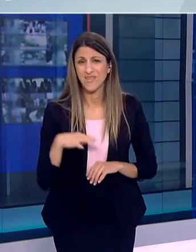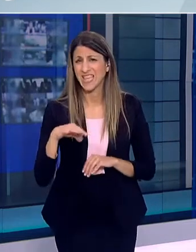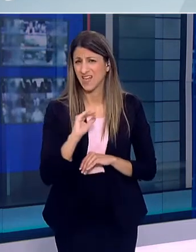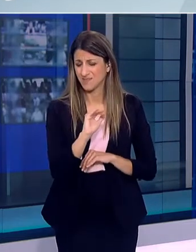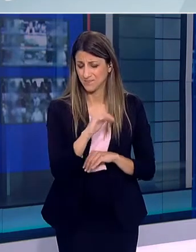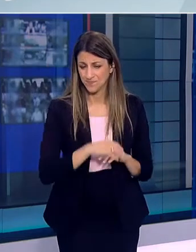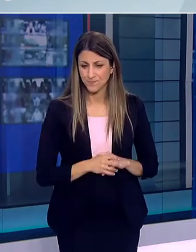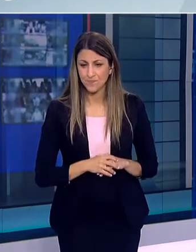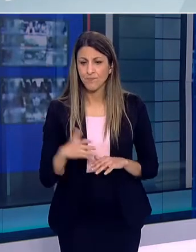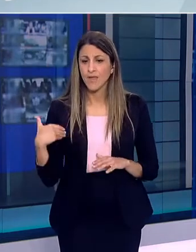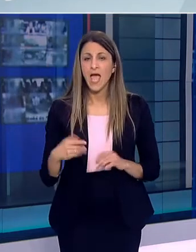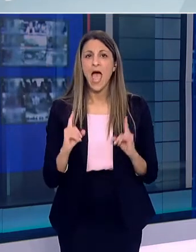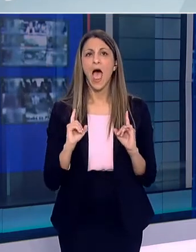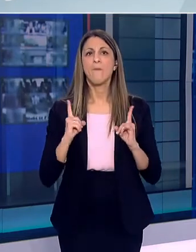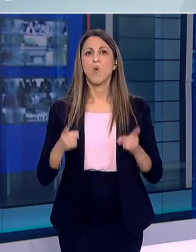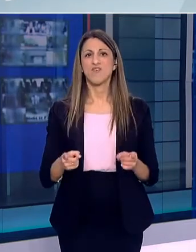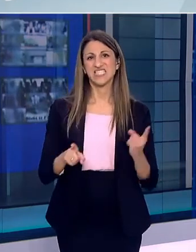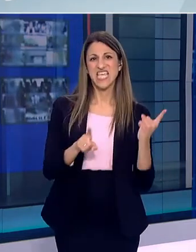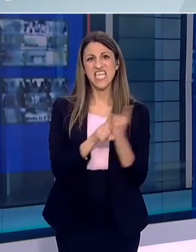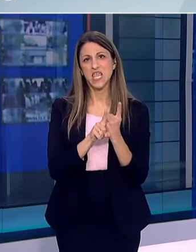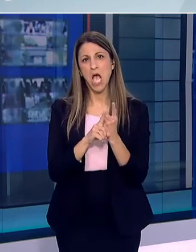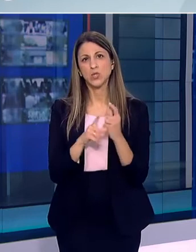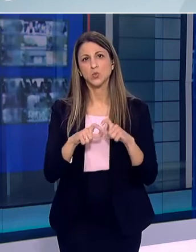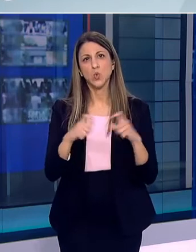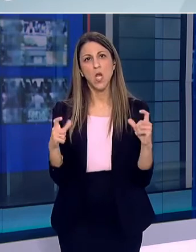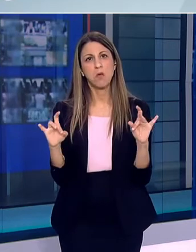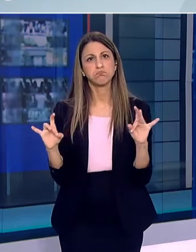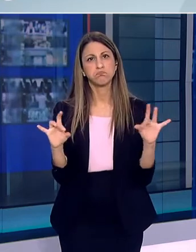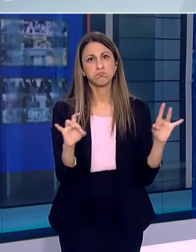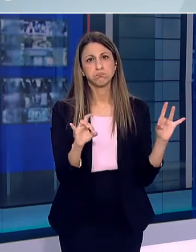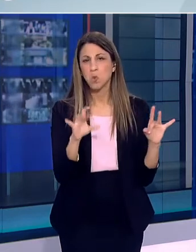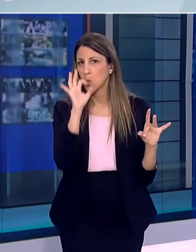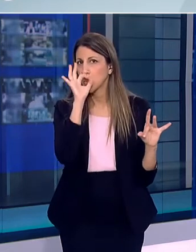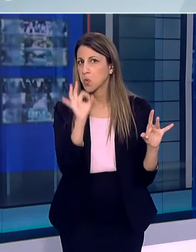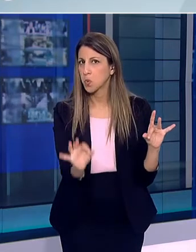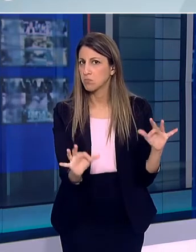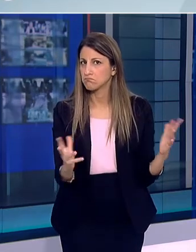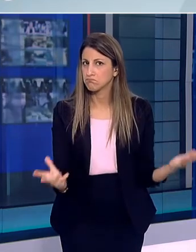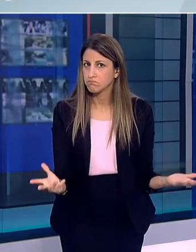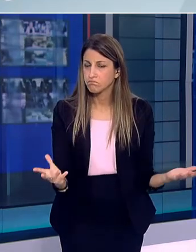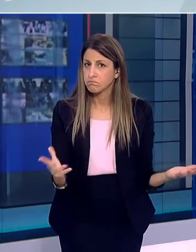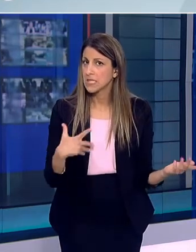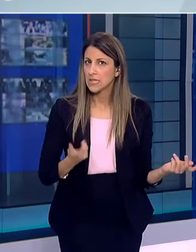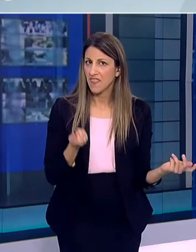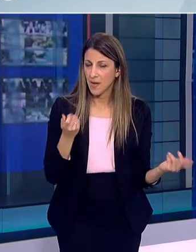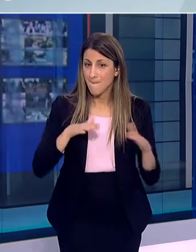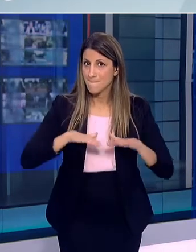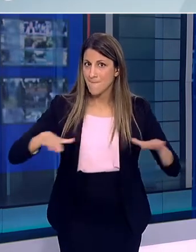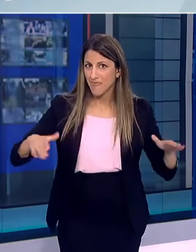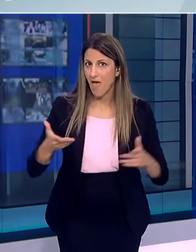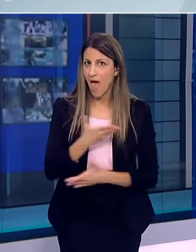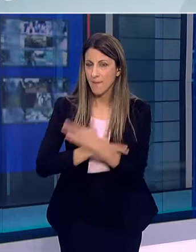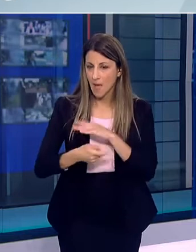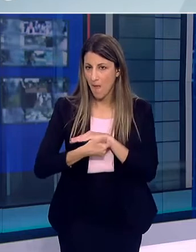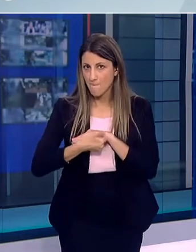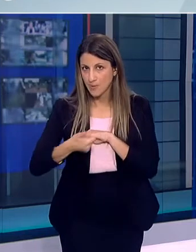ακόμα Καμία απόφαση για τα ειδικά σχολεία Πρωτοβάθμος και Δευτεροβάθμος εκπαίδευσης Θεωρείτε πως υπάρχει δυνατότητα Να επιστρέψουν αυτά τα παιδιά στα θρανία Τον